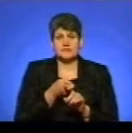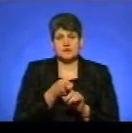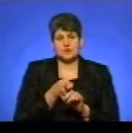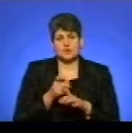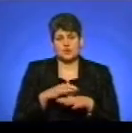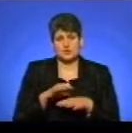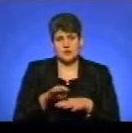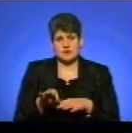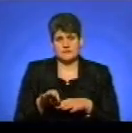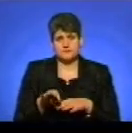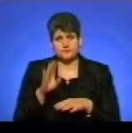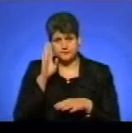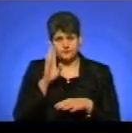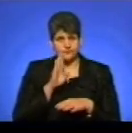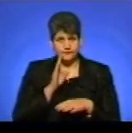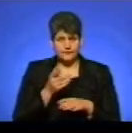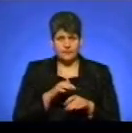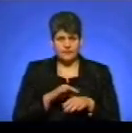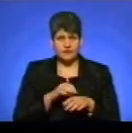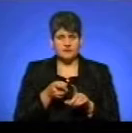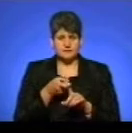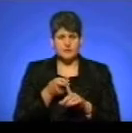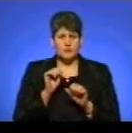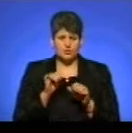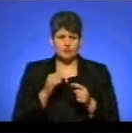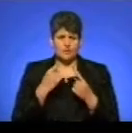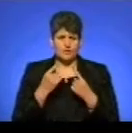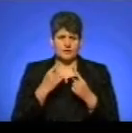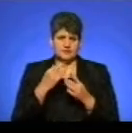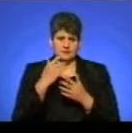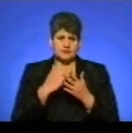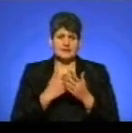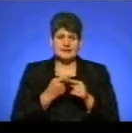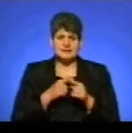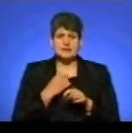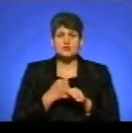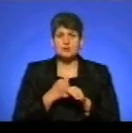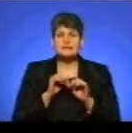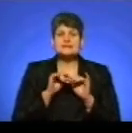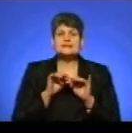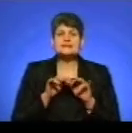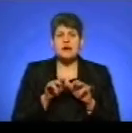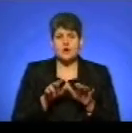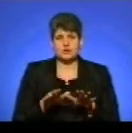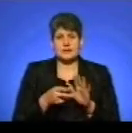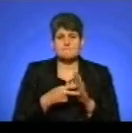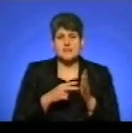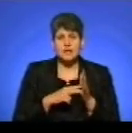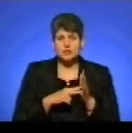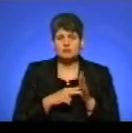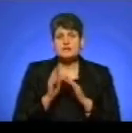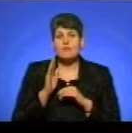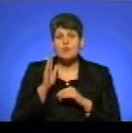І ми можемо вести статистику. На це є розроблені заходи. І планується в